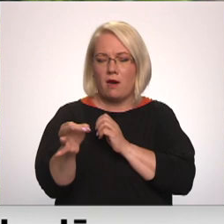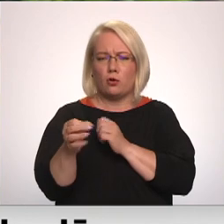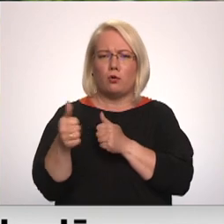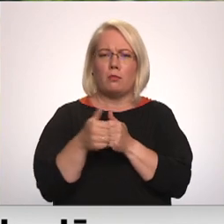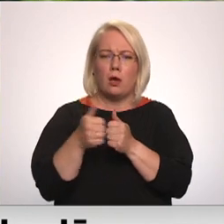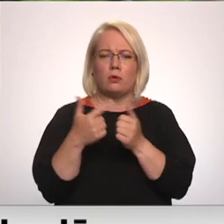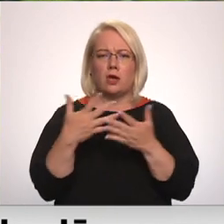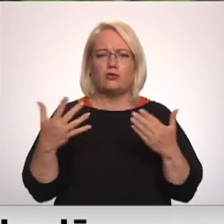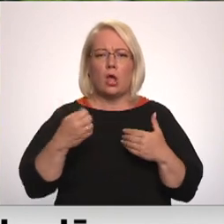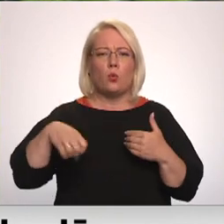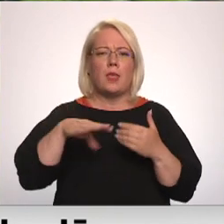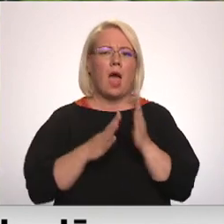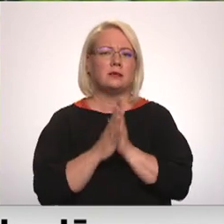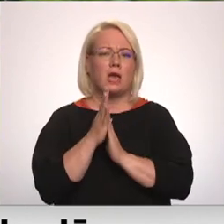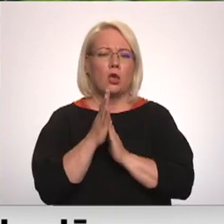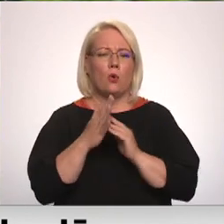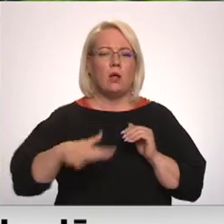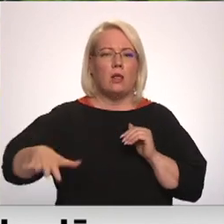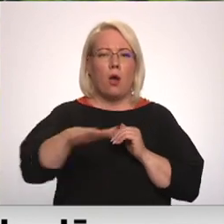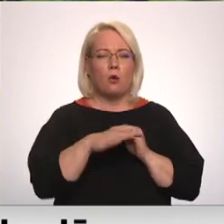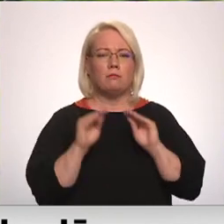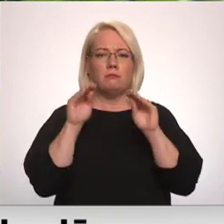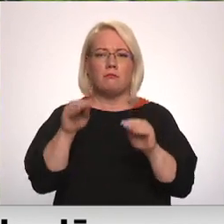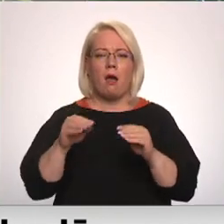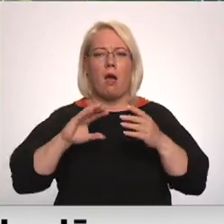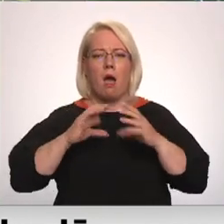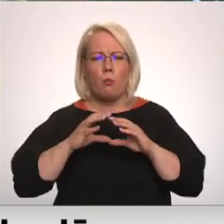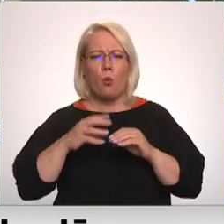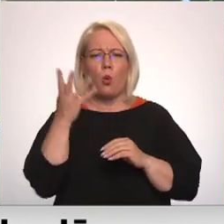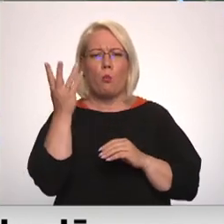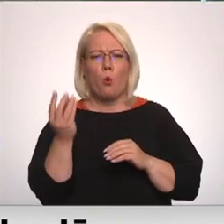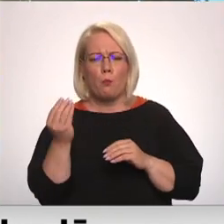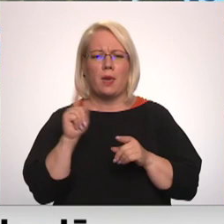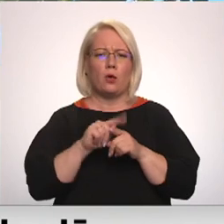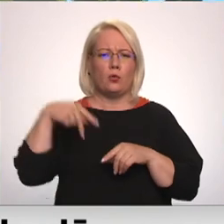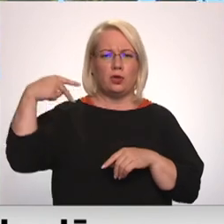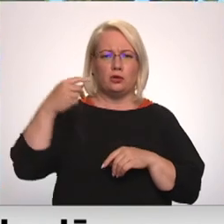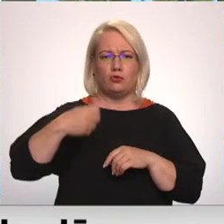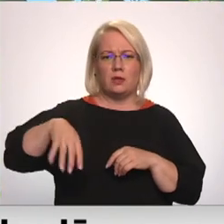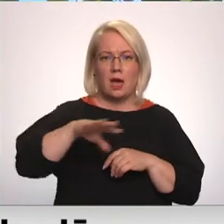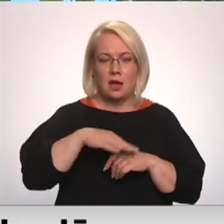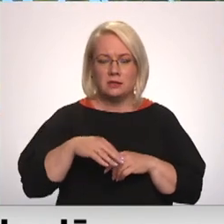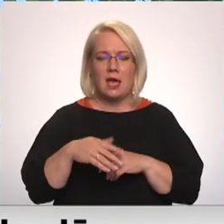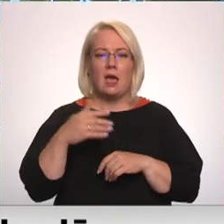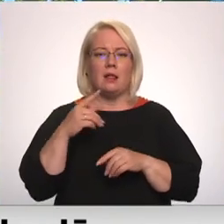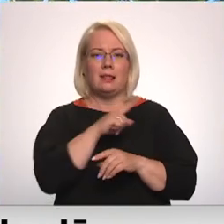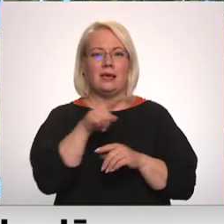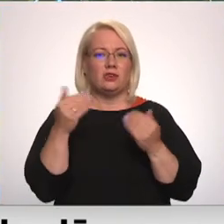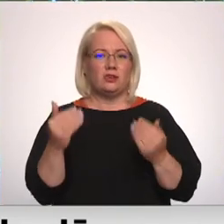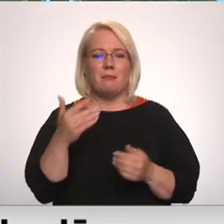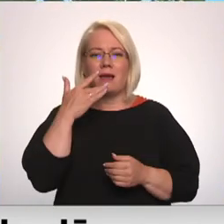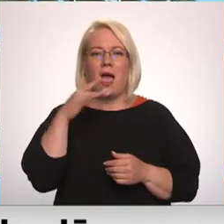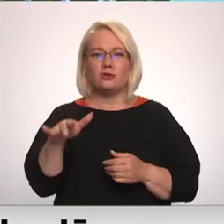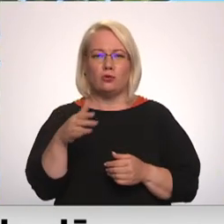dažādu dārzeņu laukiem ir ierīkoti arī ābeļu, bumbieru un kiršu dārzi. Augļu kokus karstums līdz šim nav būtiski skāris, tomēr